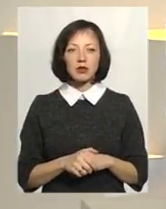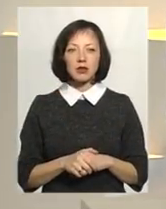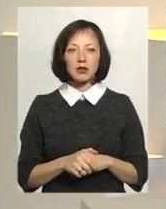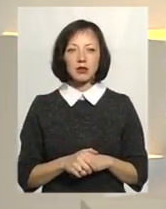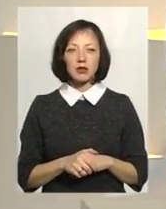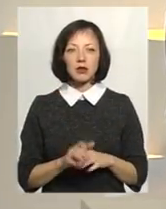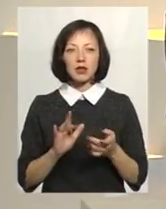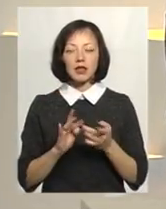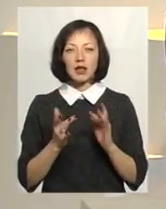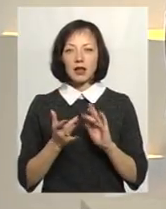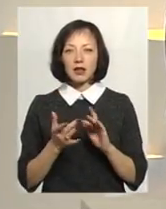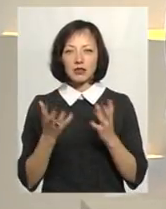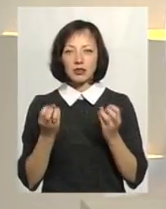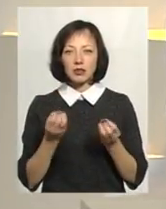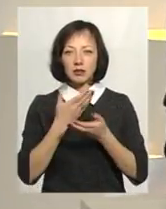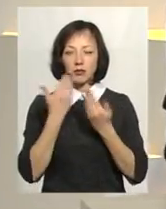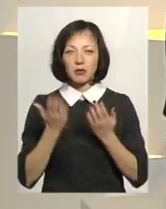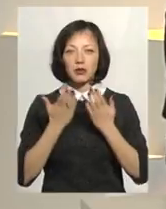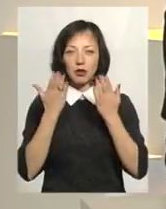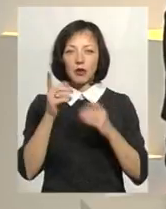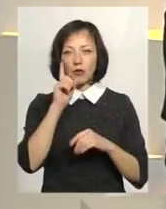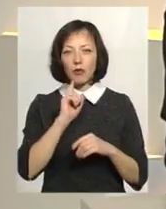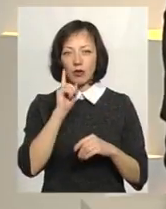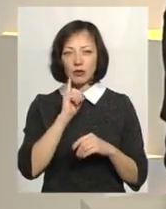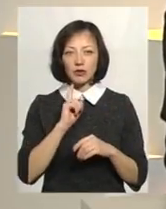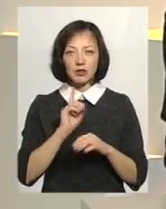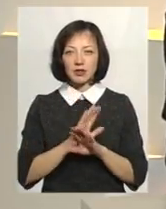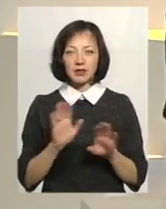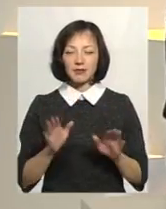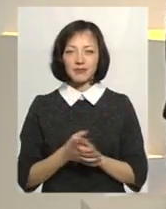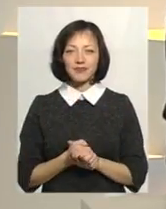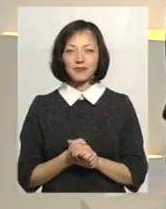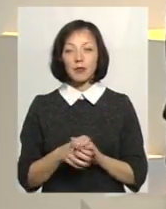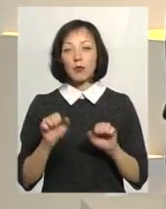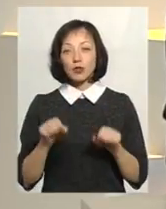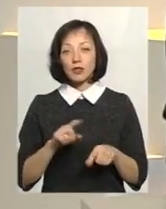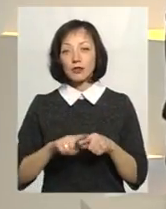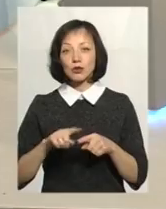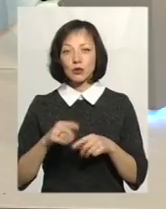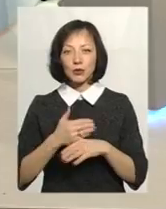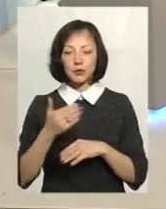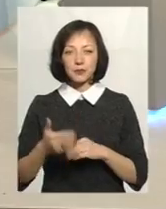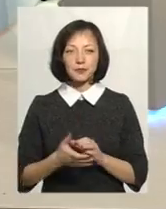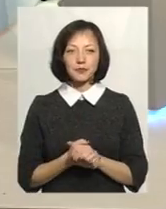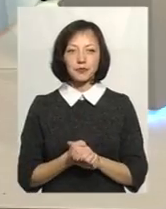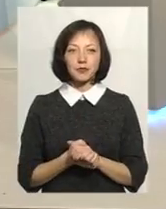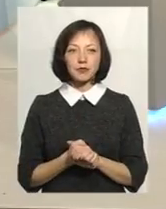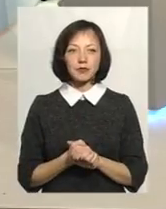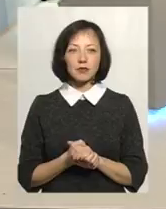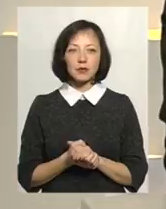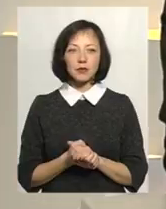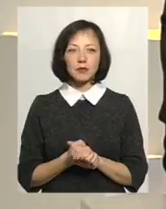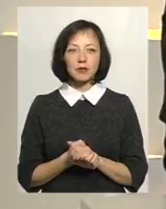-просторі, що поки що не можна прочитати? Поки що ні. Можливо, згодом. І даю слово